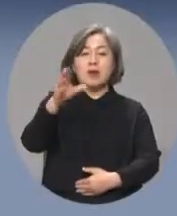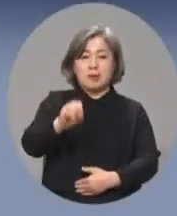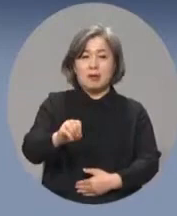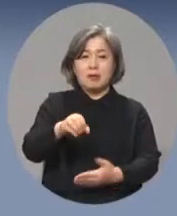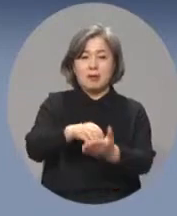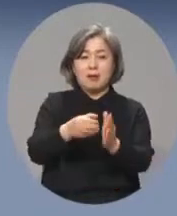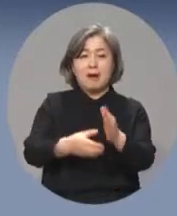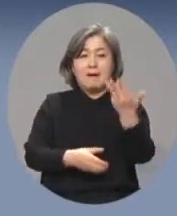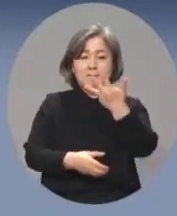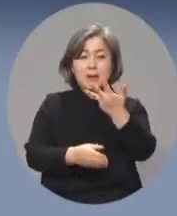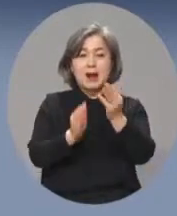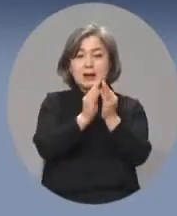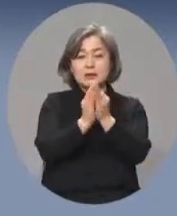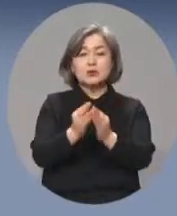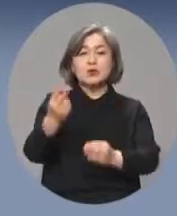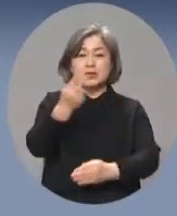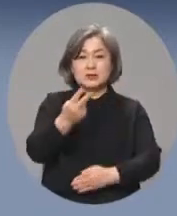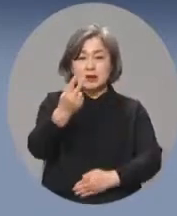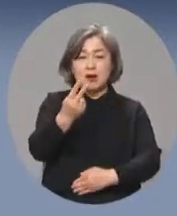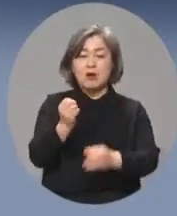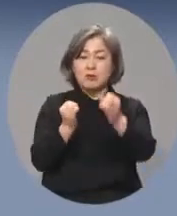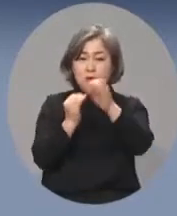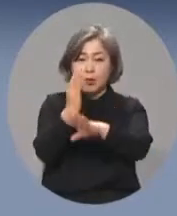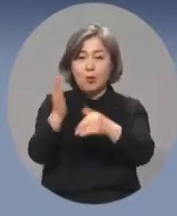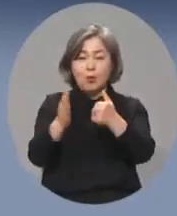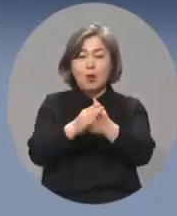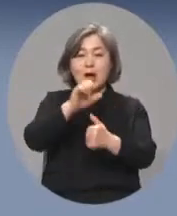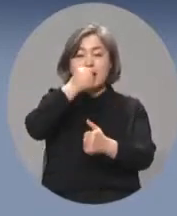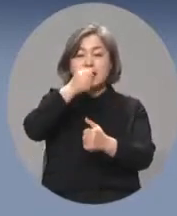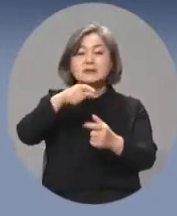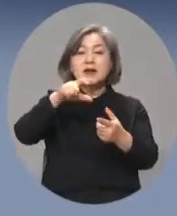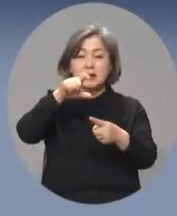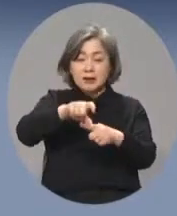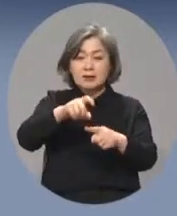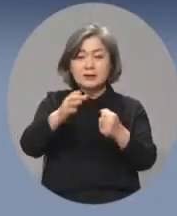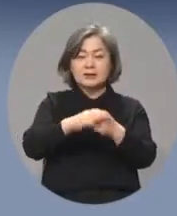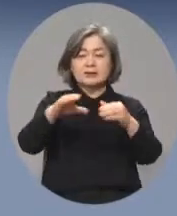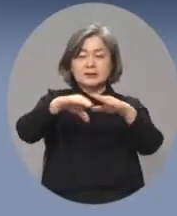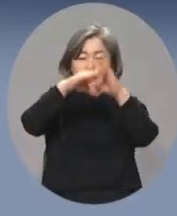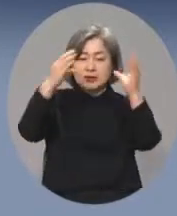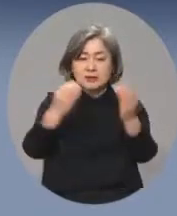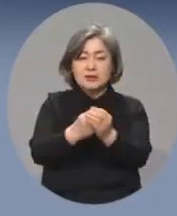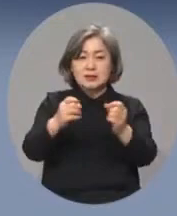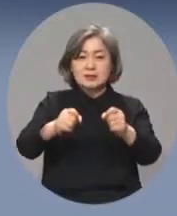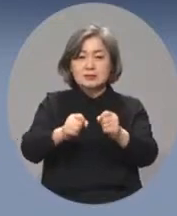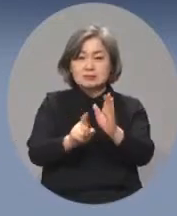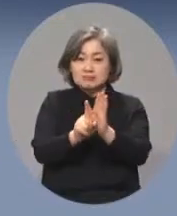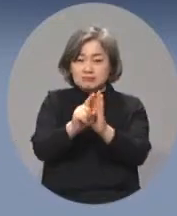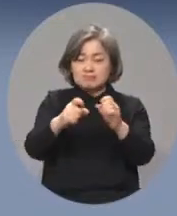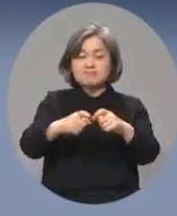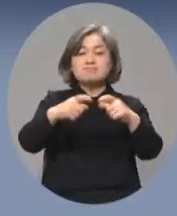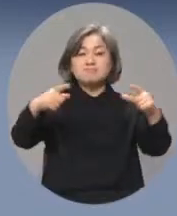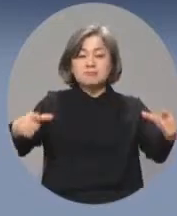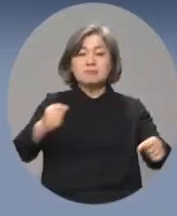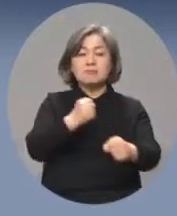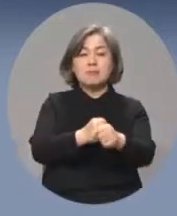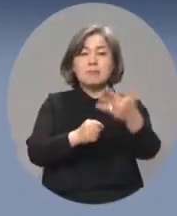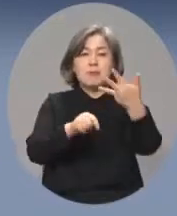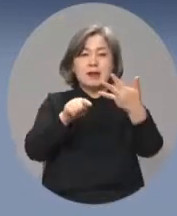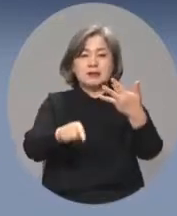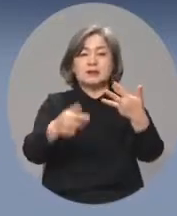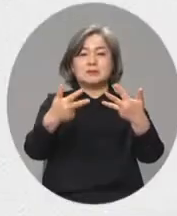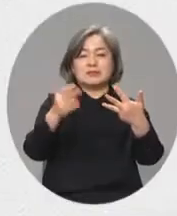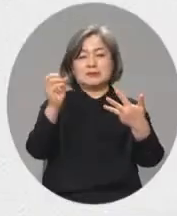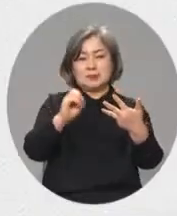8조 2천여억 원으로 예산 증가율은 정부 전체 예산 증가율과 비슷한 8.7